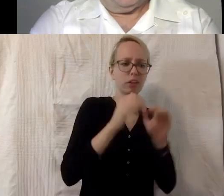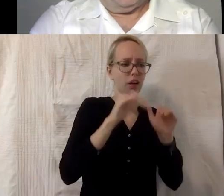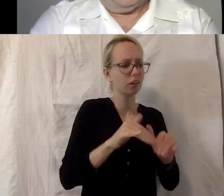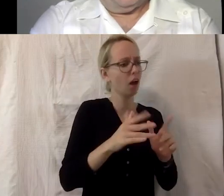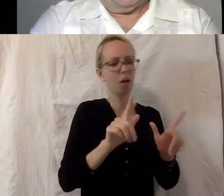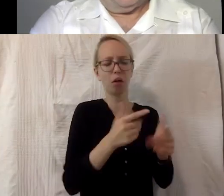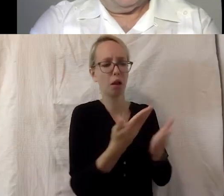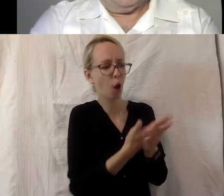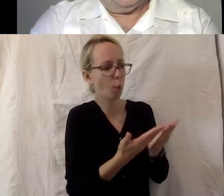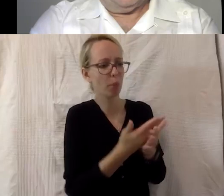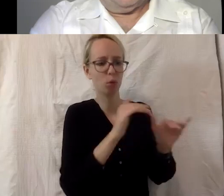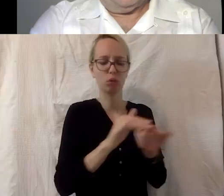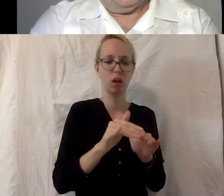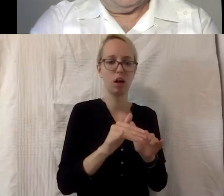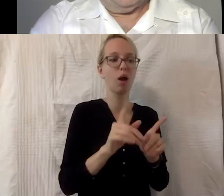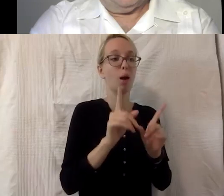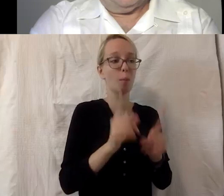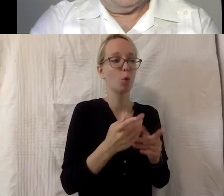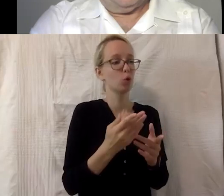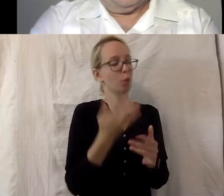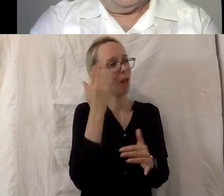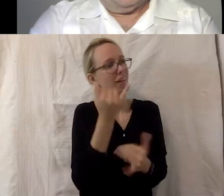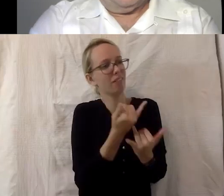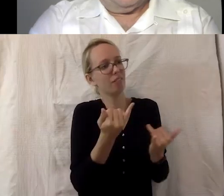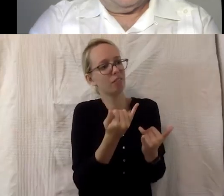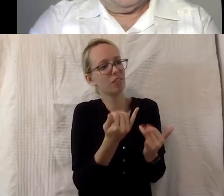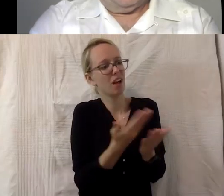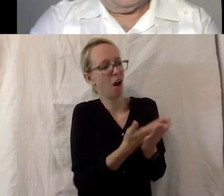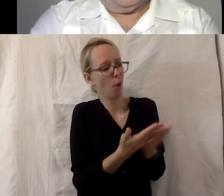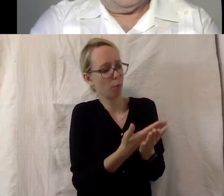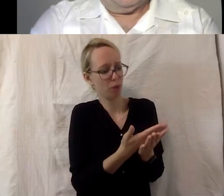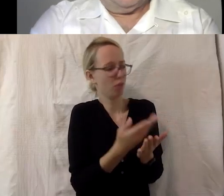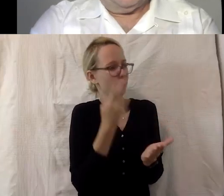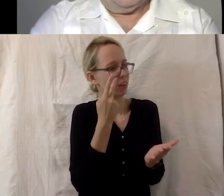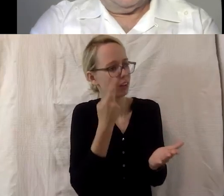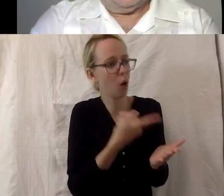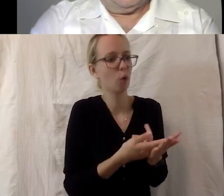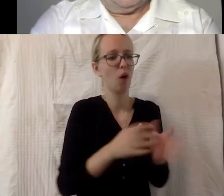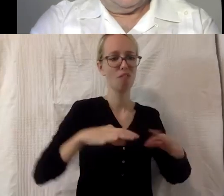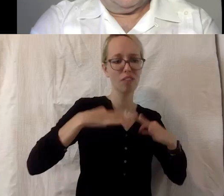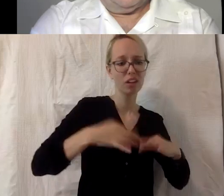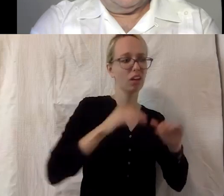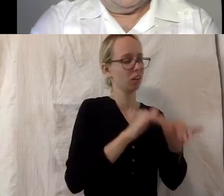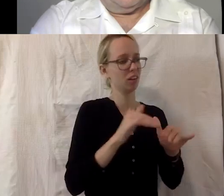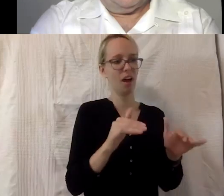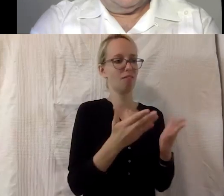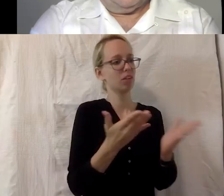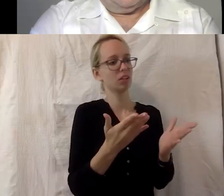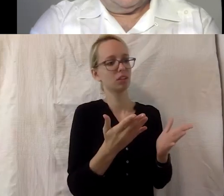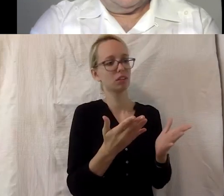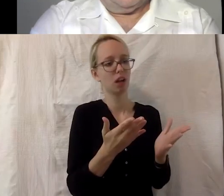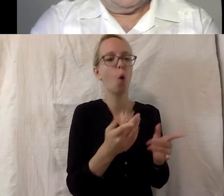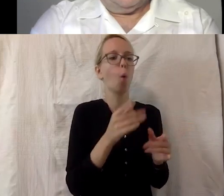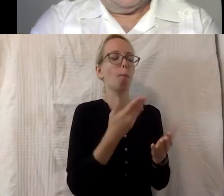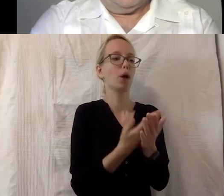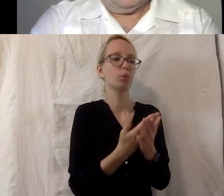wie werden eigentlich Menschen mit Behinderung ausgebildet mit ihren Fähigkeiten, die sie haben. Auch da könnte man sicherlich auch im Bereich von Reha,